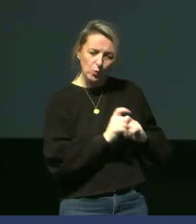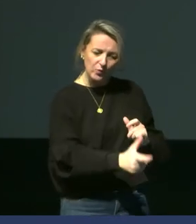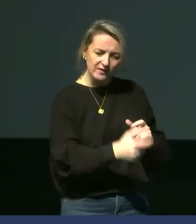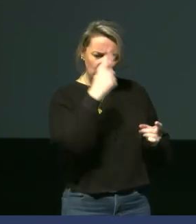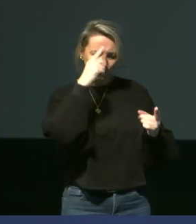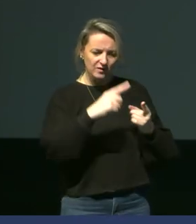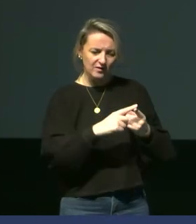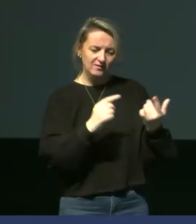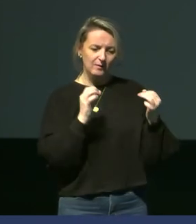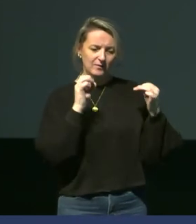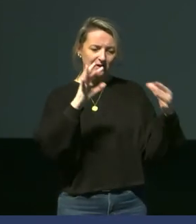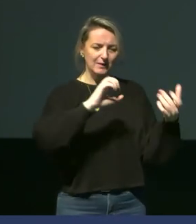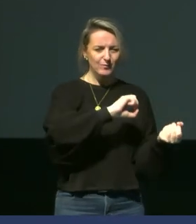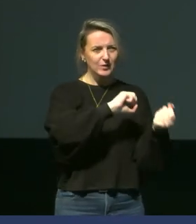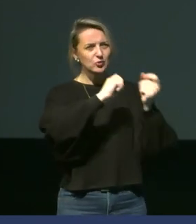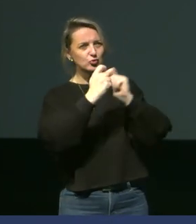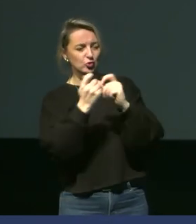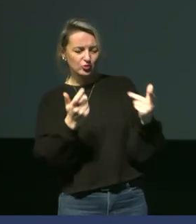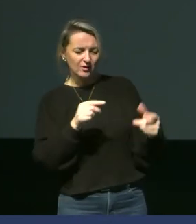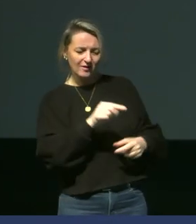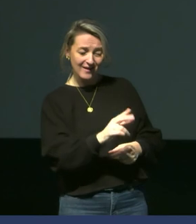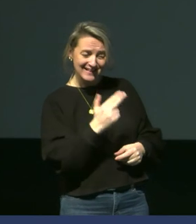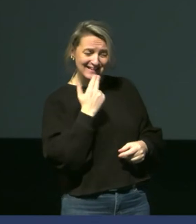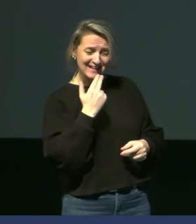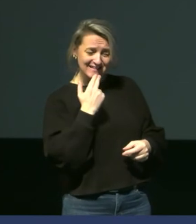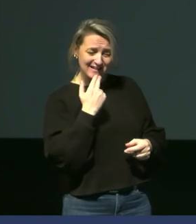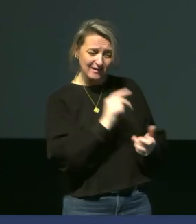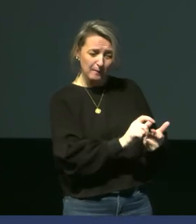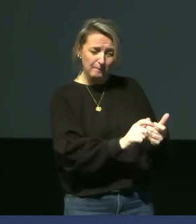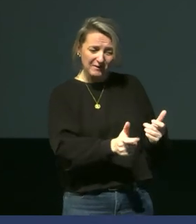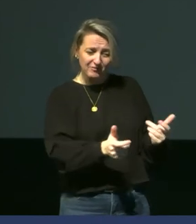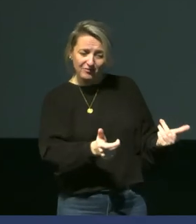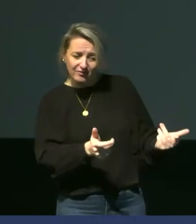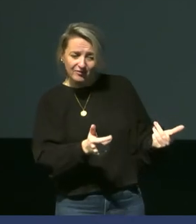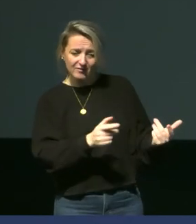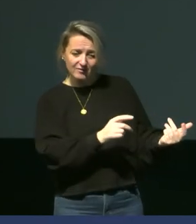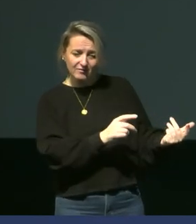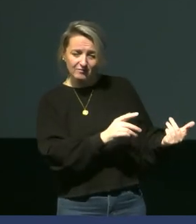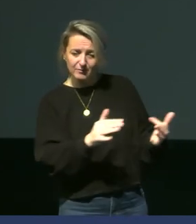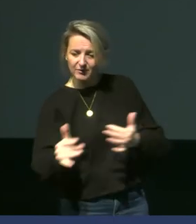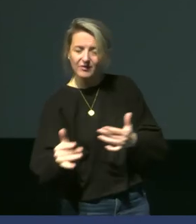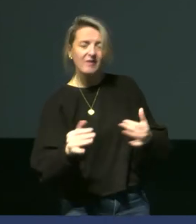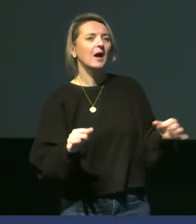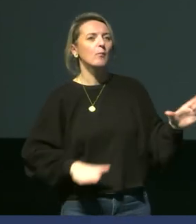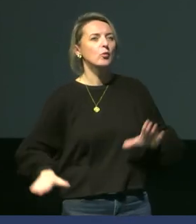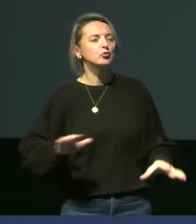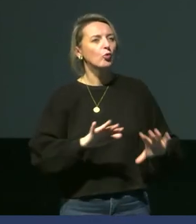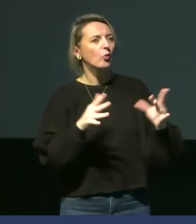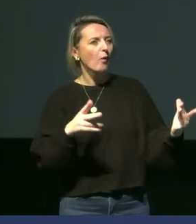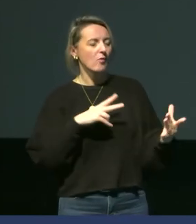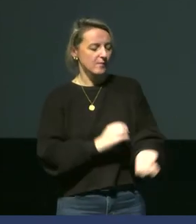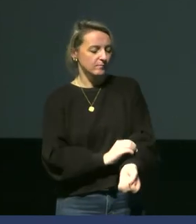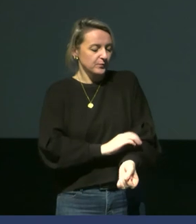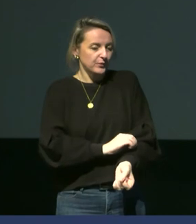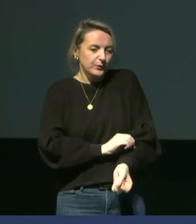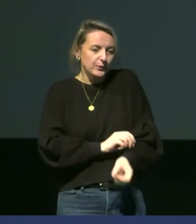dérèglement climatique et comment cette qualité des proies va venir impacter notre capacité de thermorégulation. Vous vous rappelez, on va avoir de la vasodilatation au